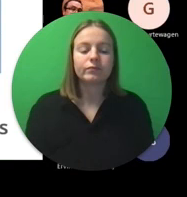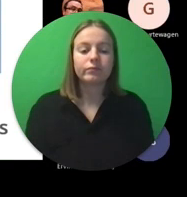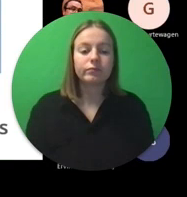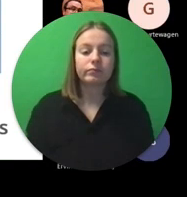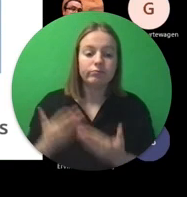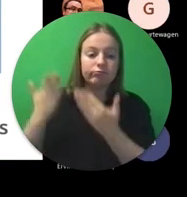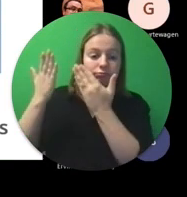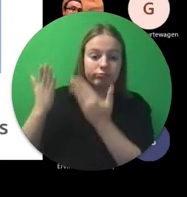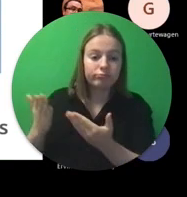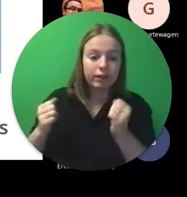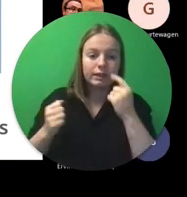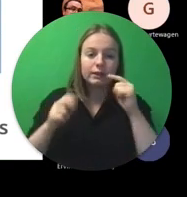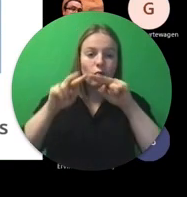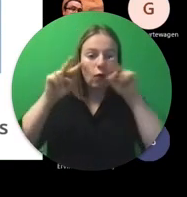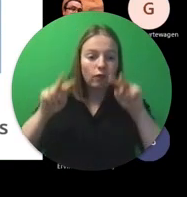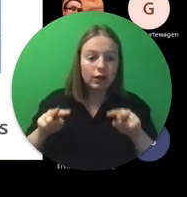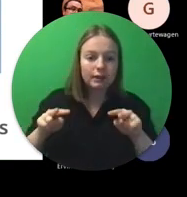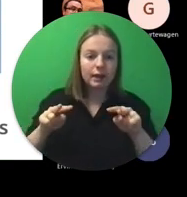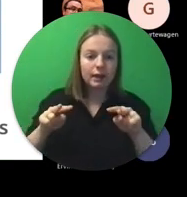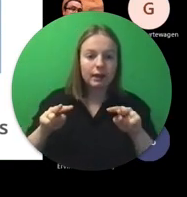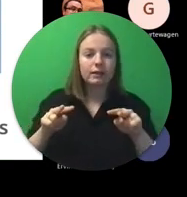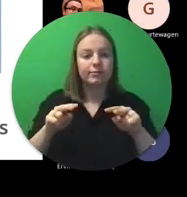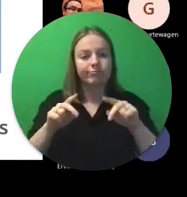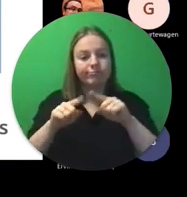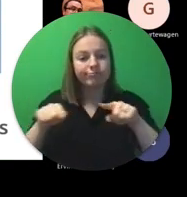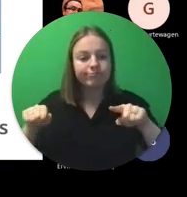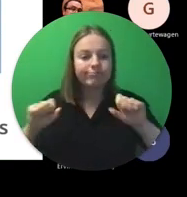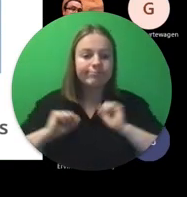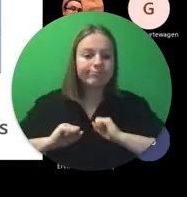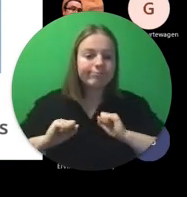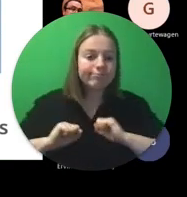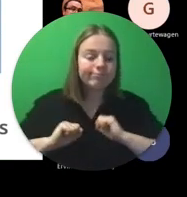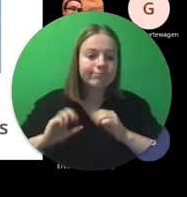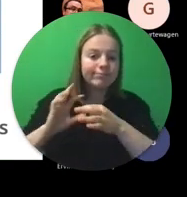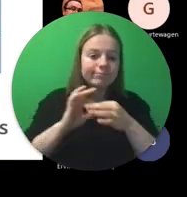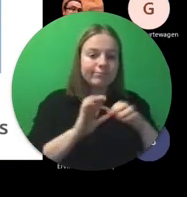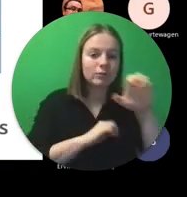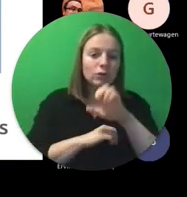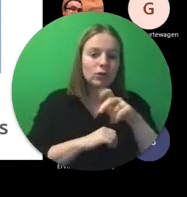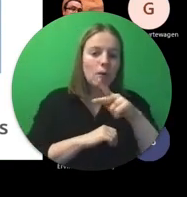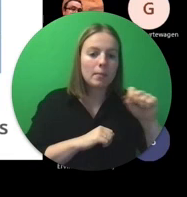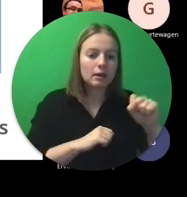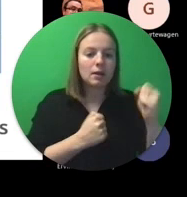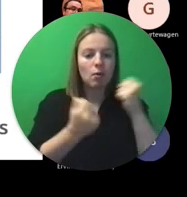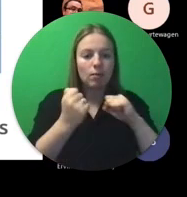Hier vinden jullie een overzicht van het aanbod van de trainingen over Europas mobiliteit.